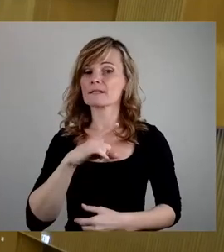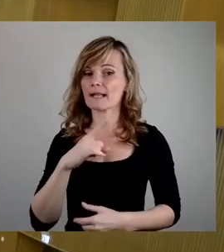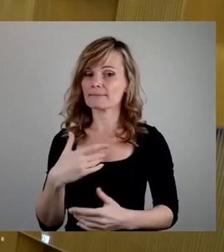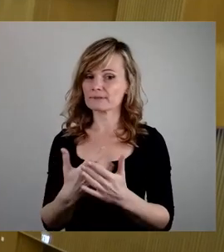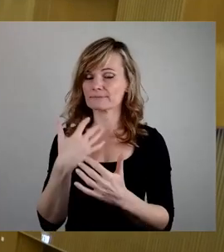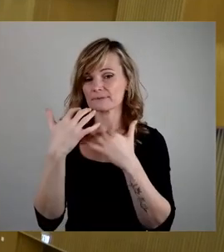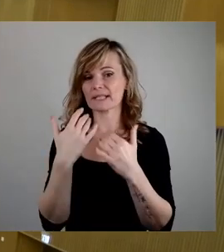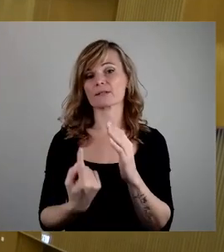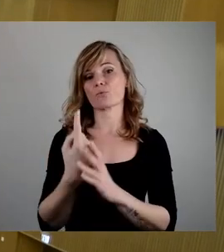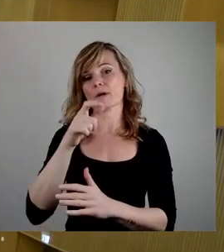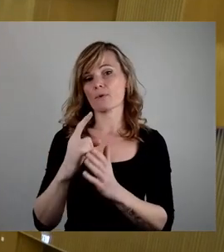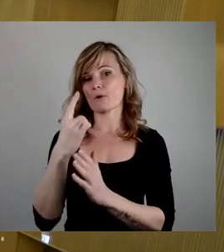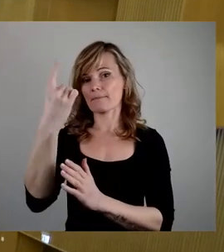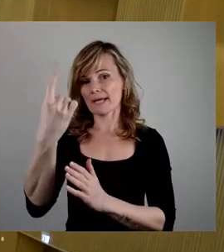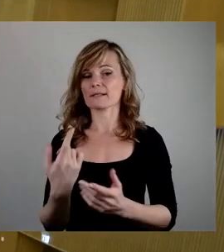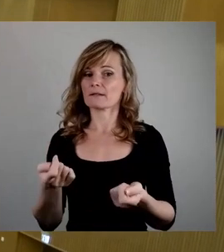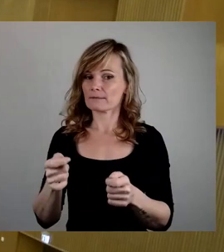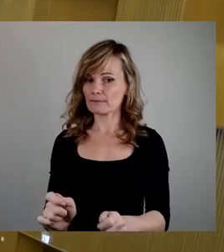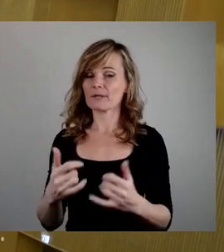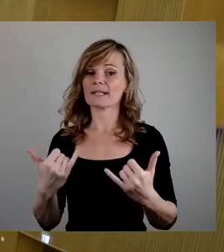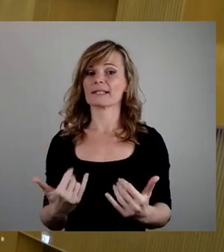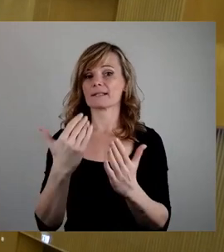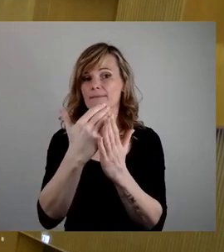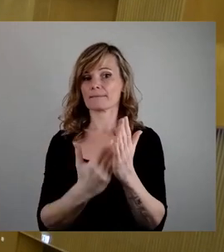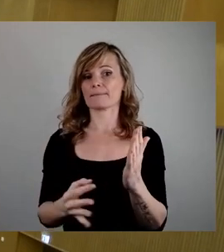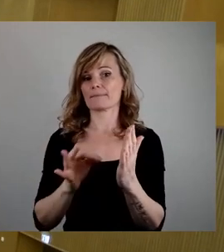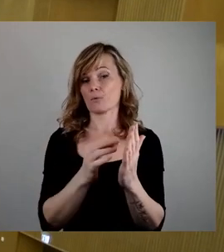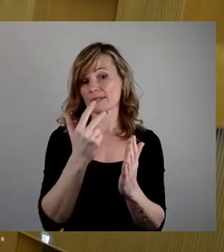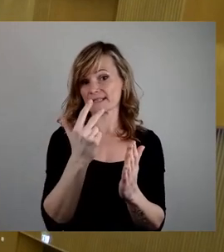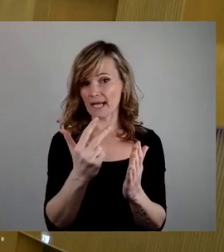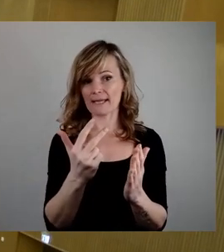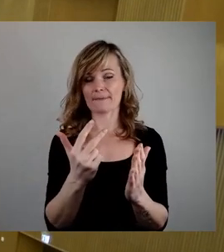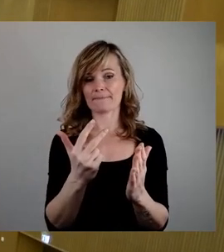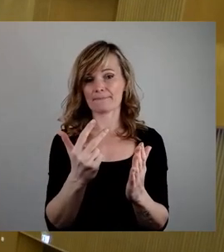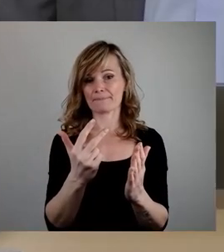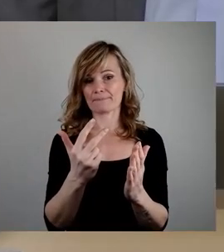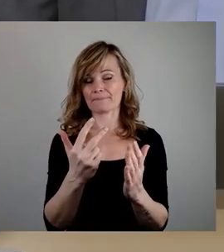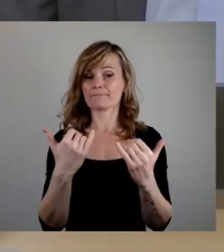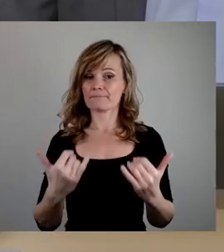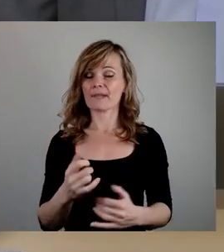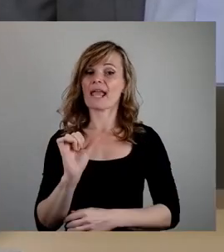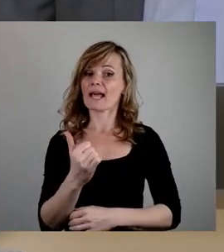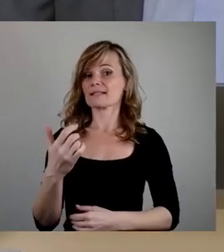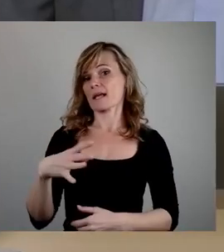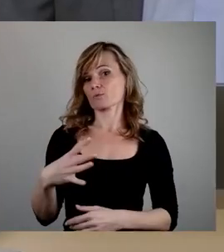und wir steigen ein mit den Tagesordnungspunkt 3, die erste aktuelle Stunde des heutigen Tages zum Thema Jüdisch.